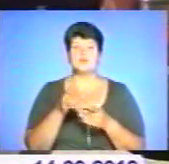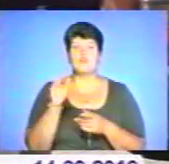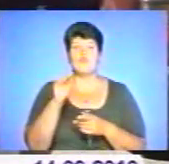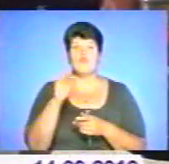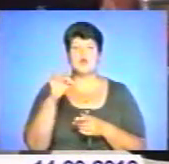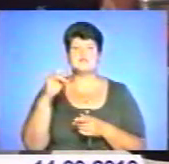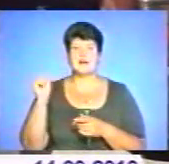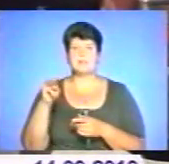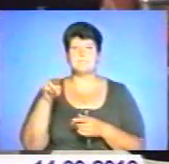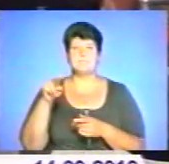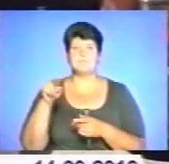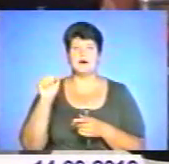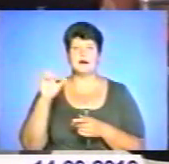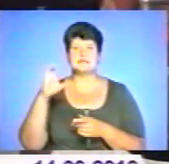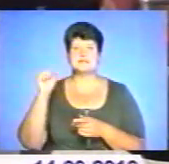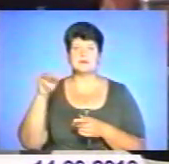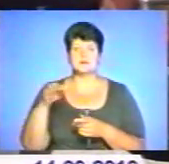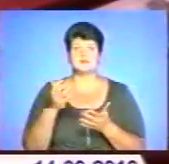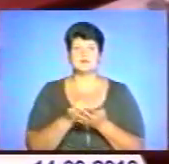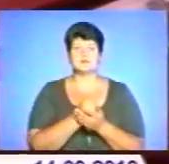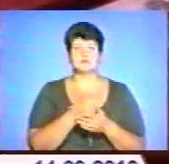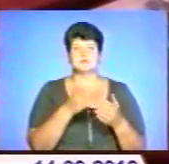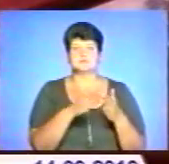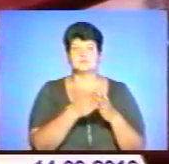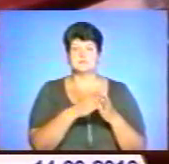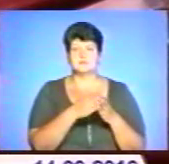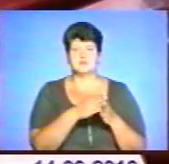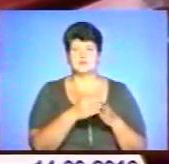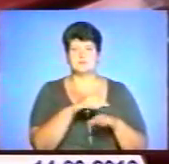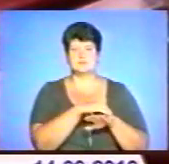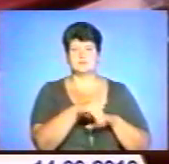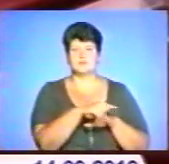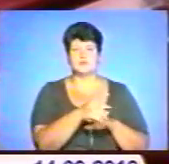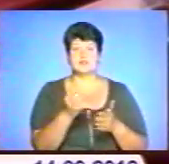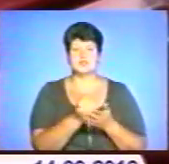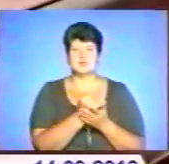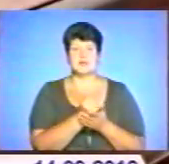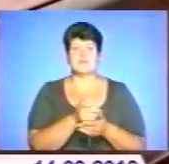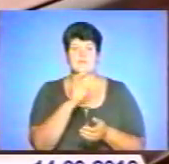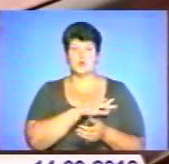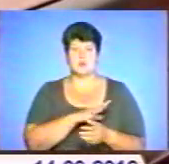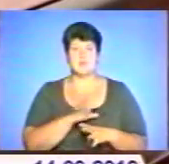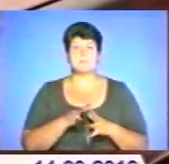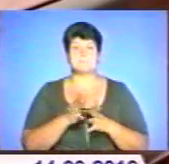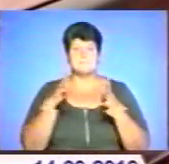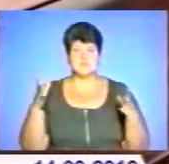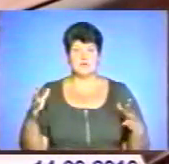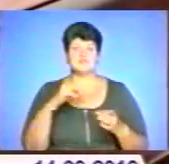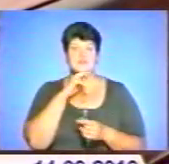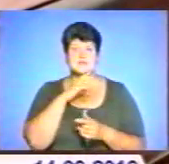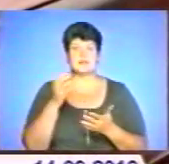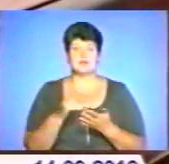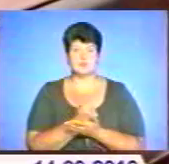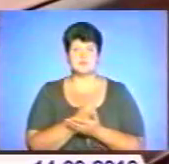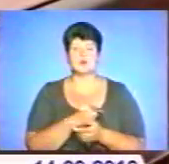Пасад». Транспортний засіб здійшли у сусідньому дворі. Усе йшло за старим сценарієм. Щоправда, вигода була більшою. Бо у Чернівцях знайшовся